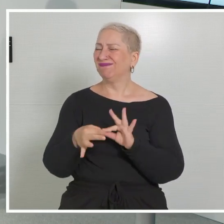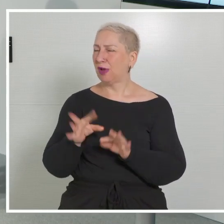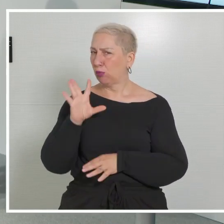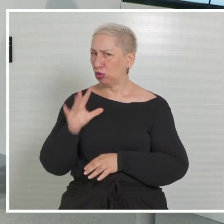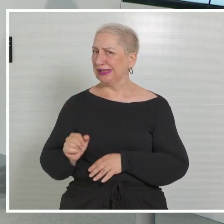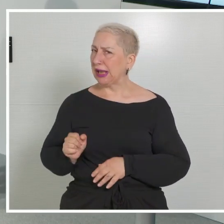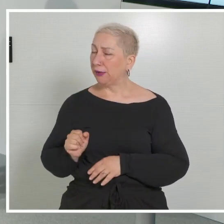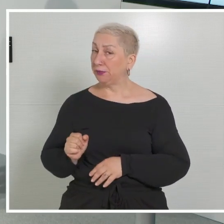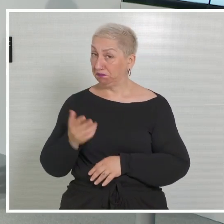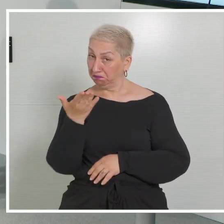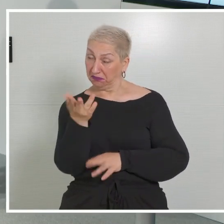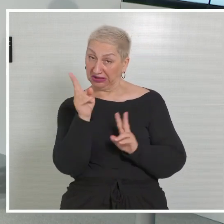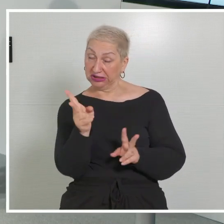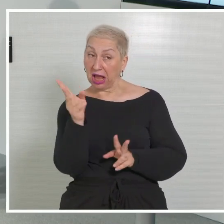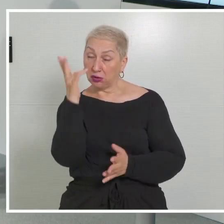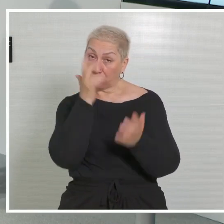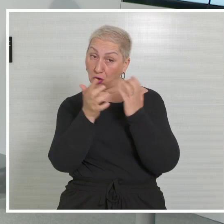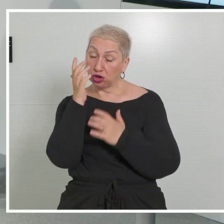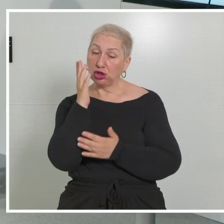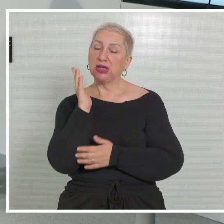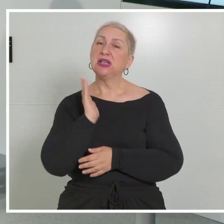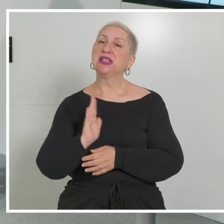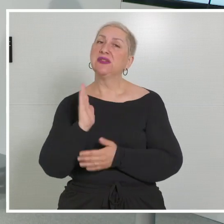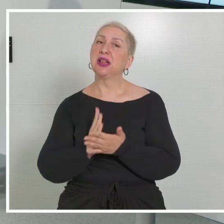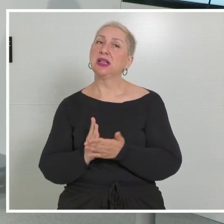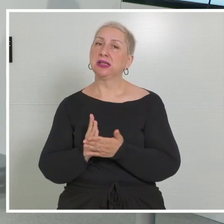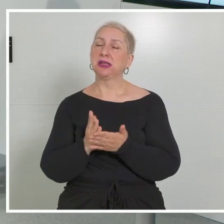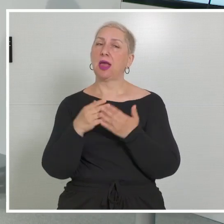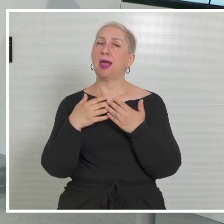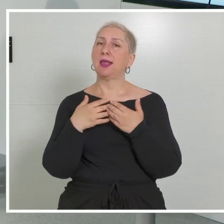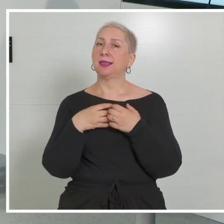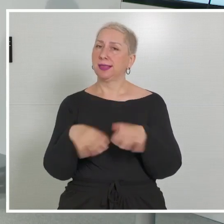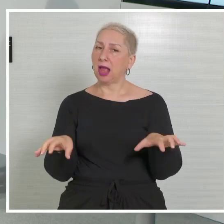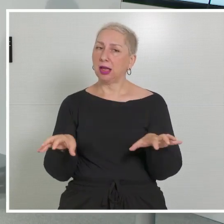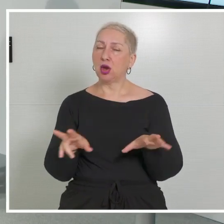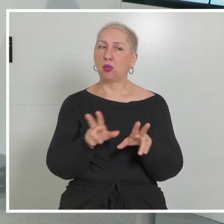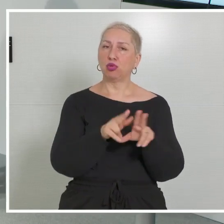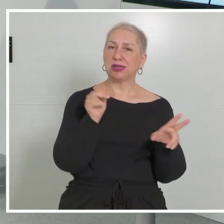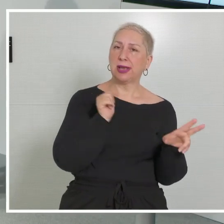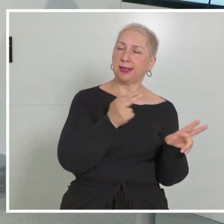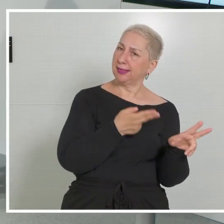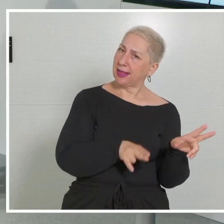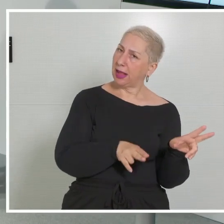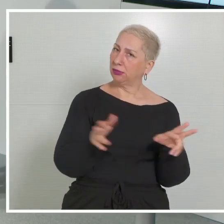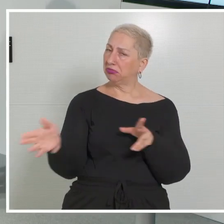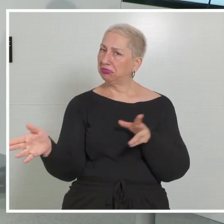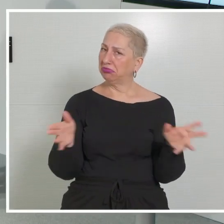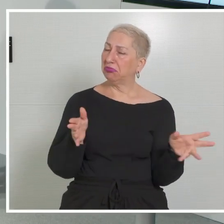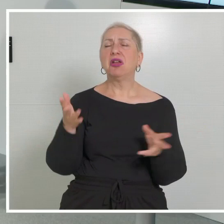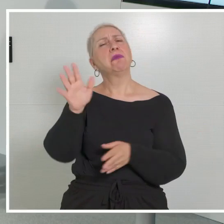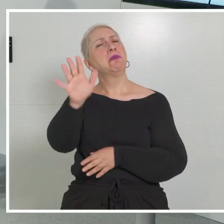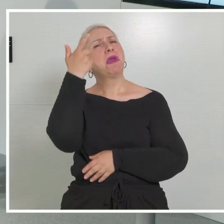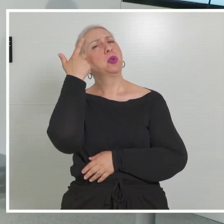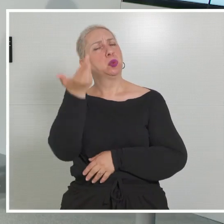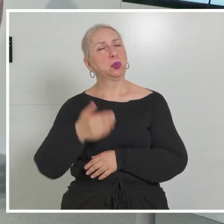Ist es da für Sie vorstellbar, im Zivildienst Teilung möglich, im Bundesheer nicht oder wie stellen Sie sich das vor?